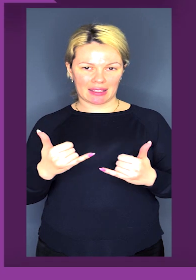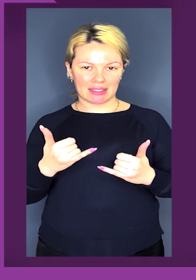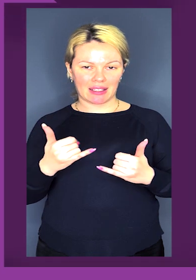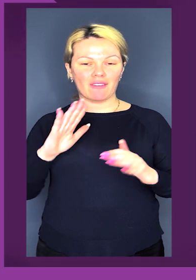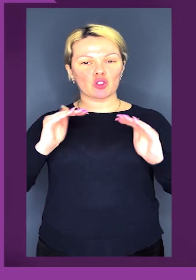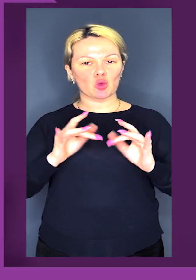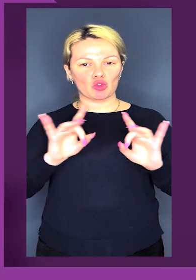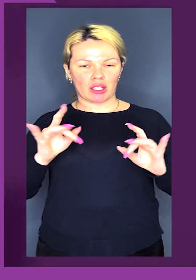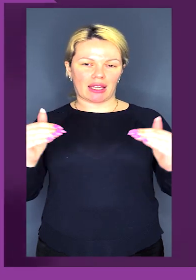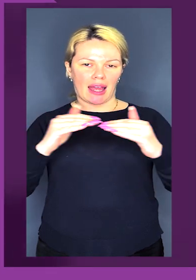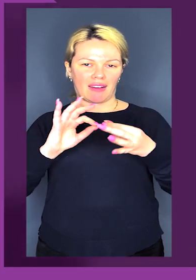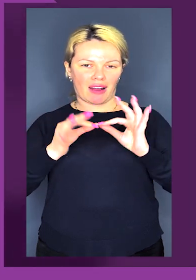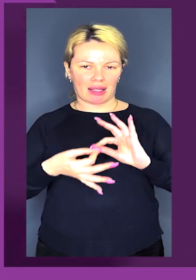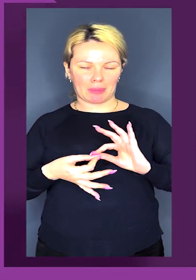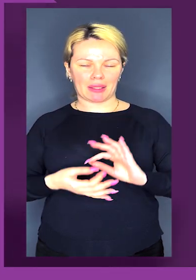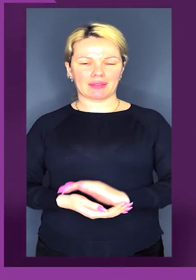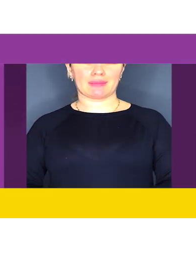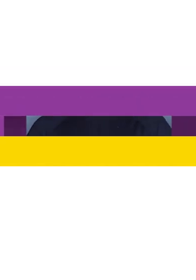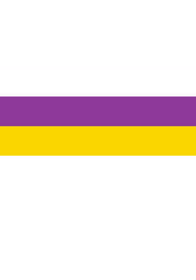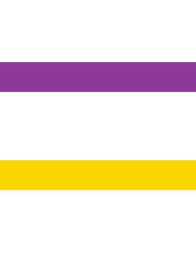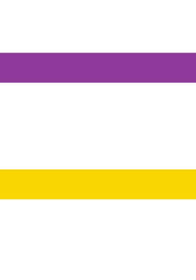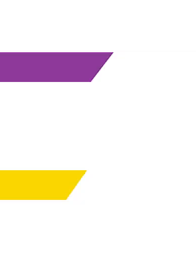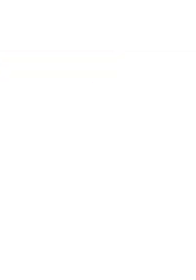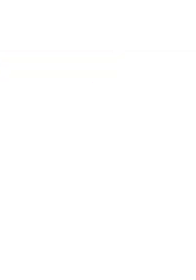зараз в сюжеті каналу «Еквалімпік».